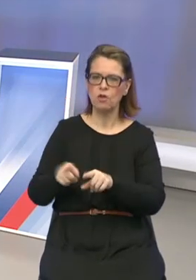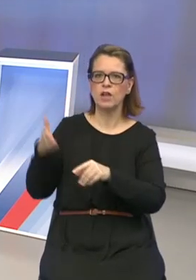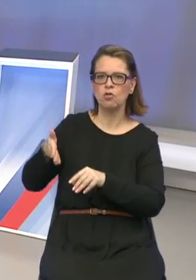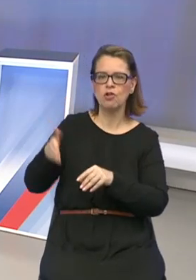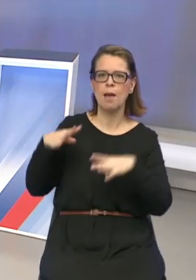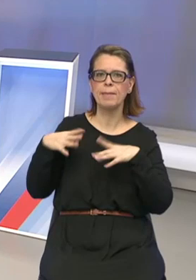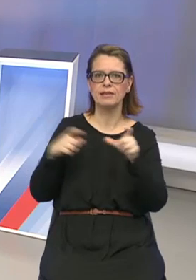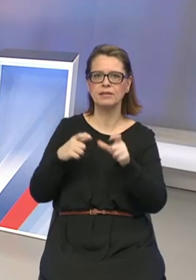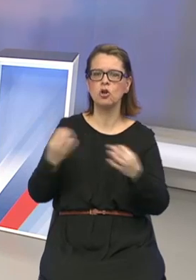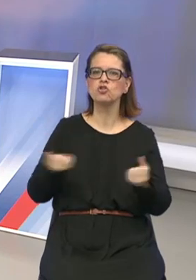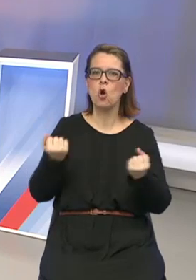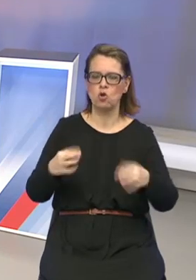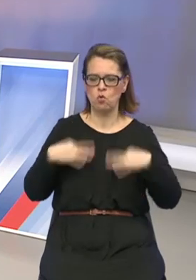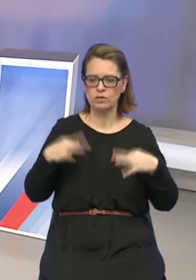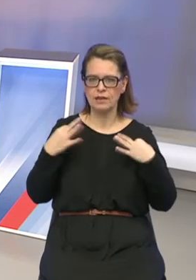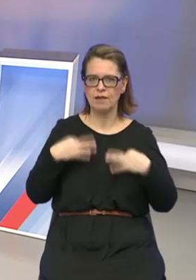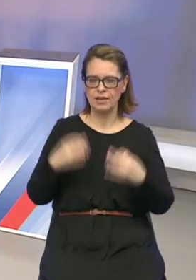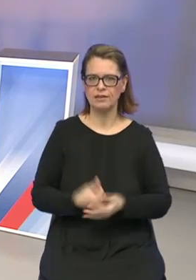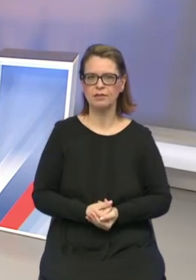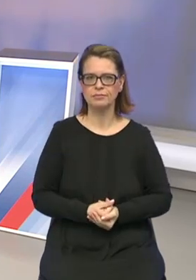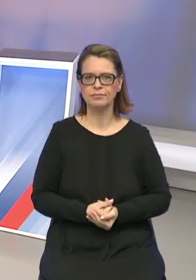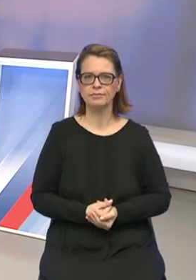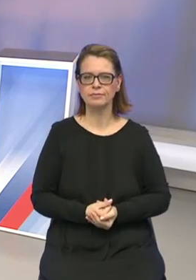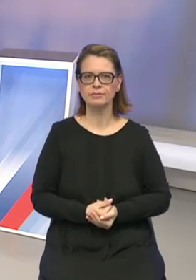uzdravenie prajem a všetkým voličom šťastnú ruku voľbách.